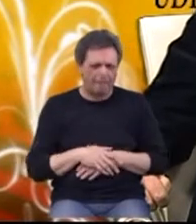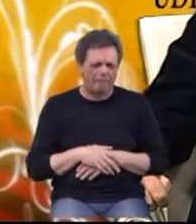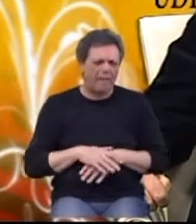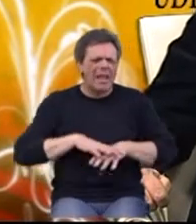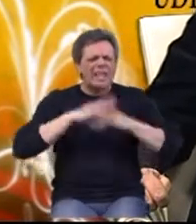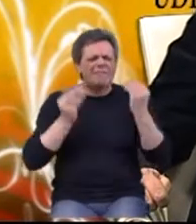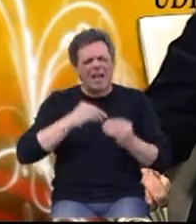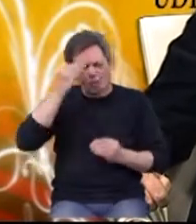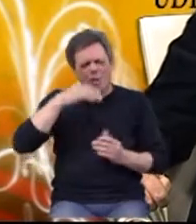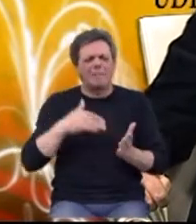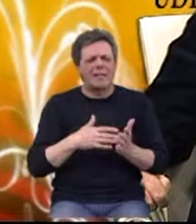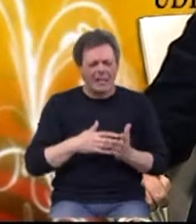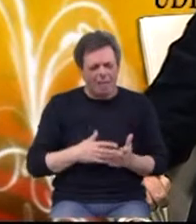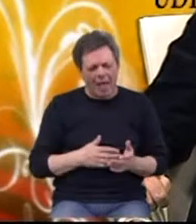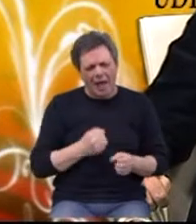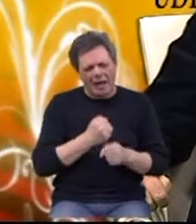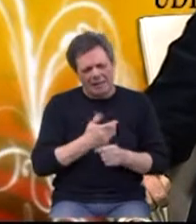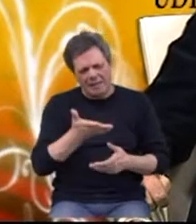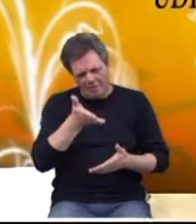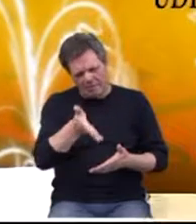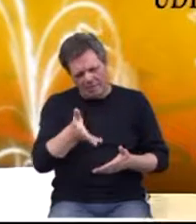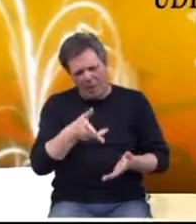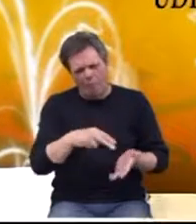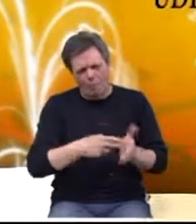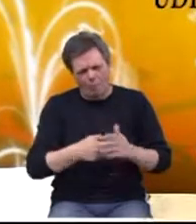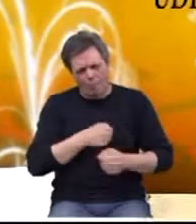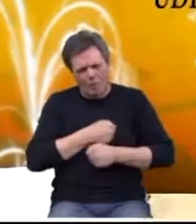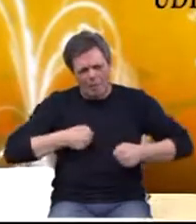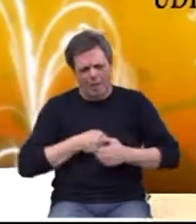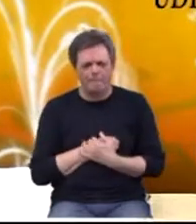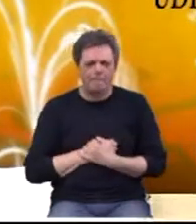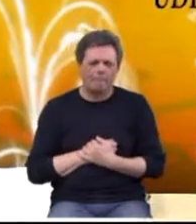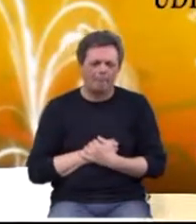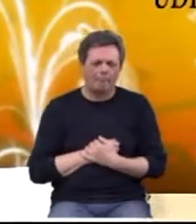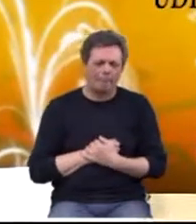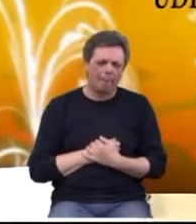struka bi se trebala baviti debljinom. Sad sam je posjetljali na prezentaciju vaše knjige